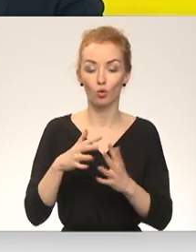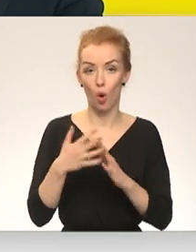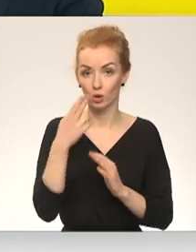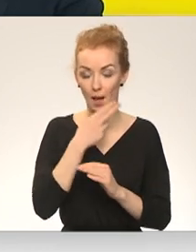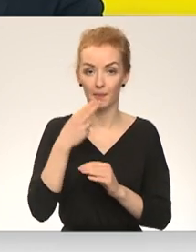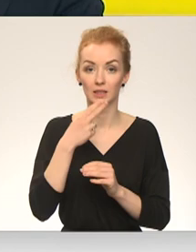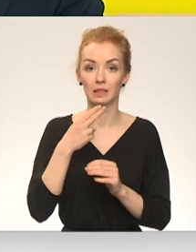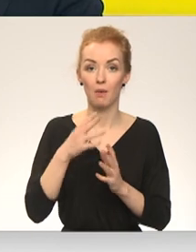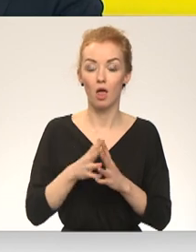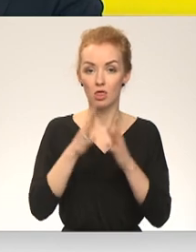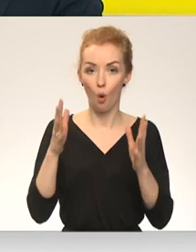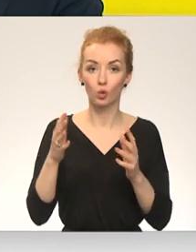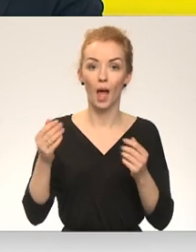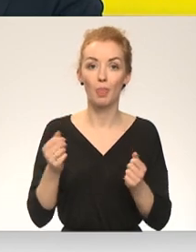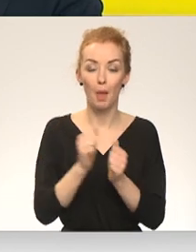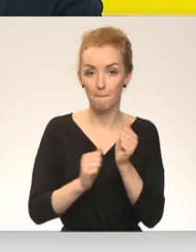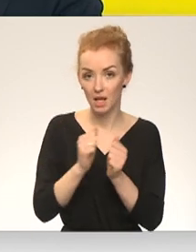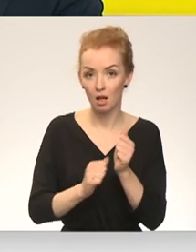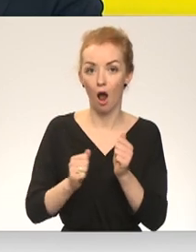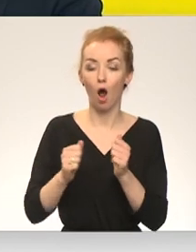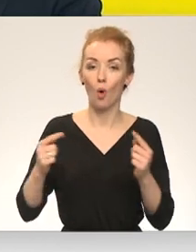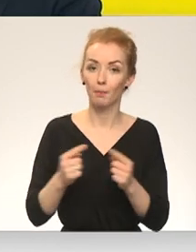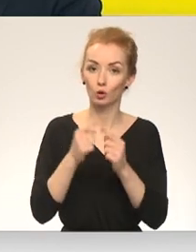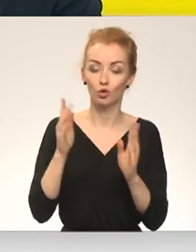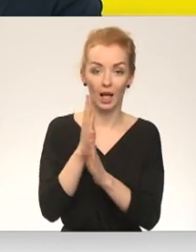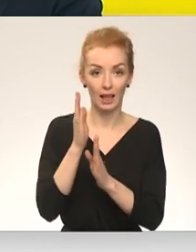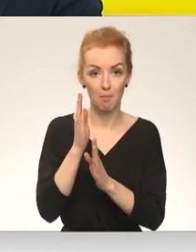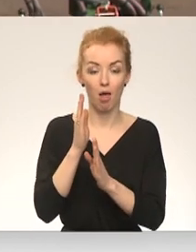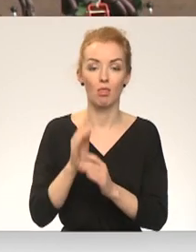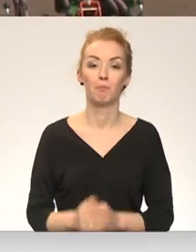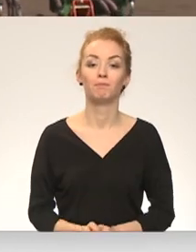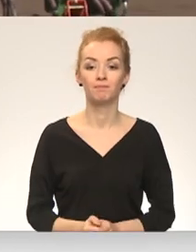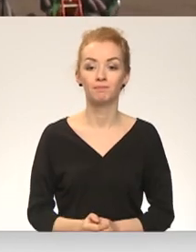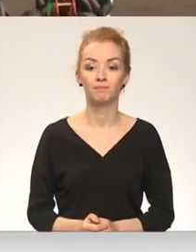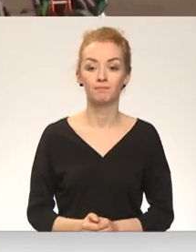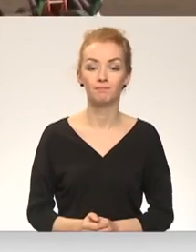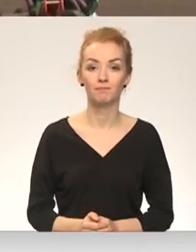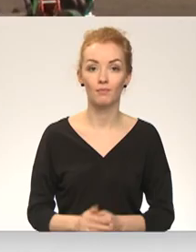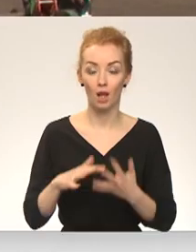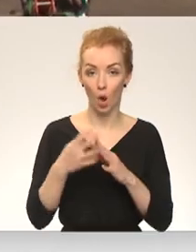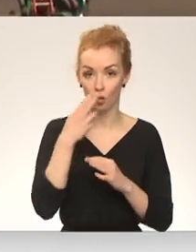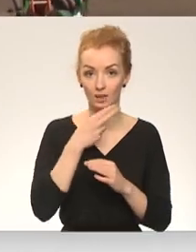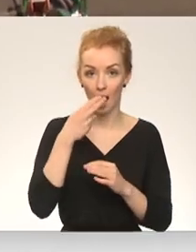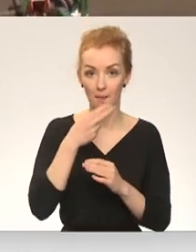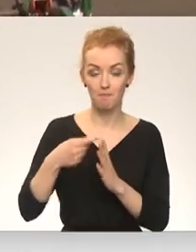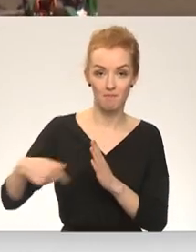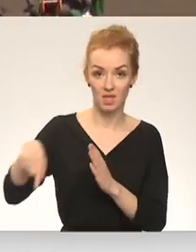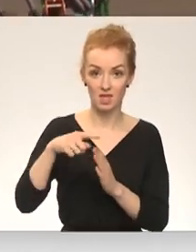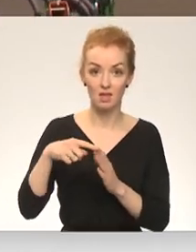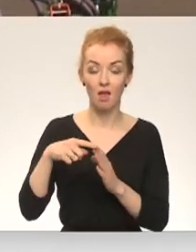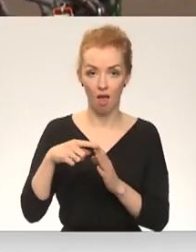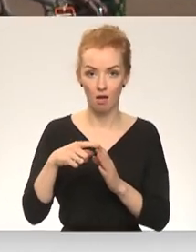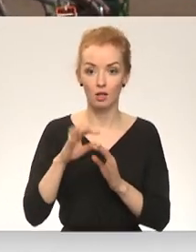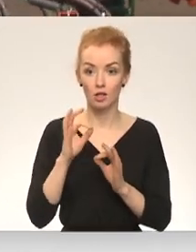bioloģiskāk, daudz klimatām, daudz vidē draudzīgāk. Konvencionālo lauksaimnieku vidū gar kāda izteikuma